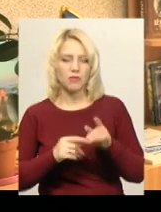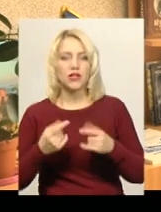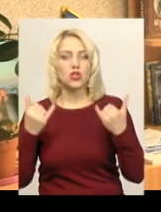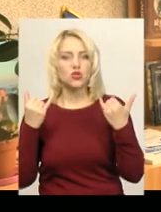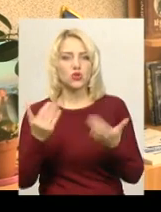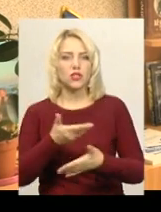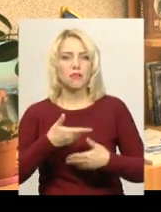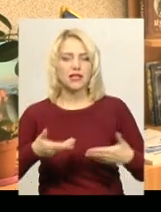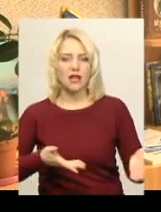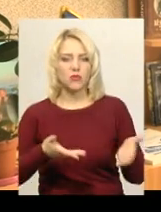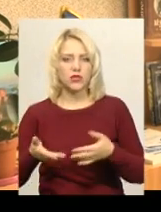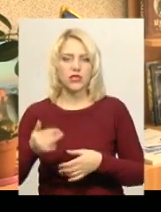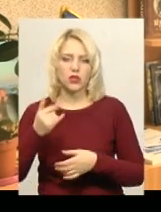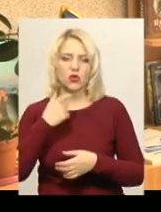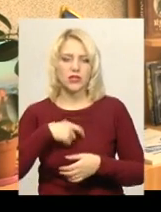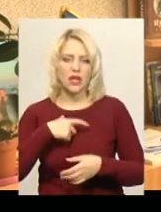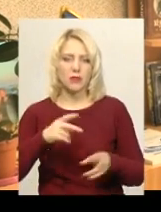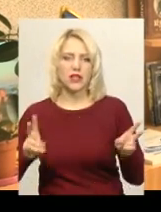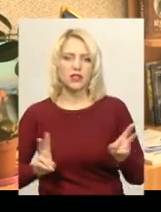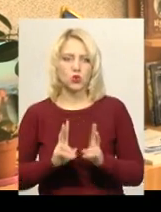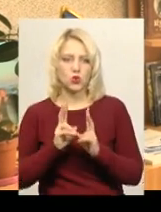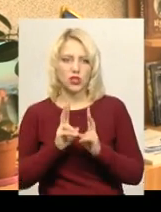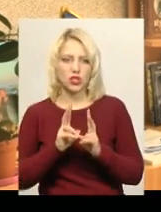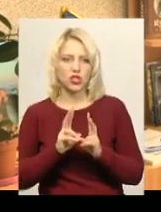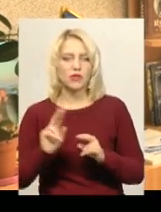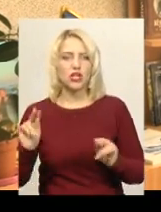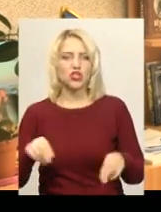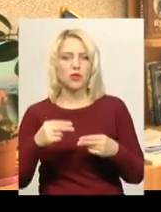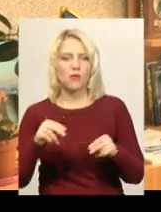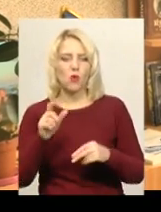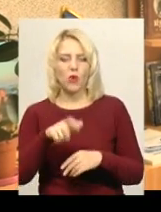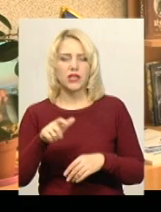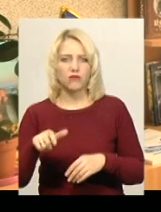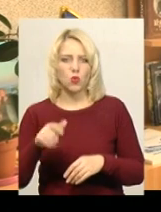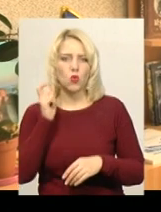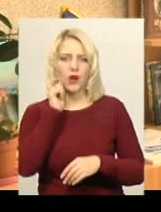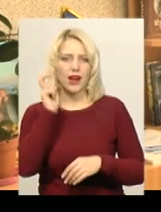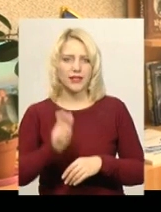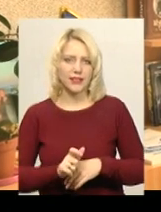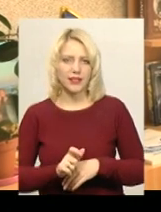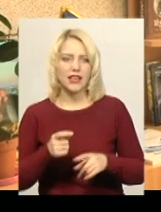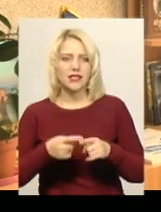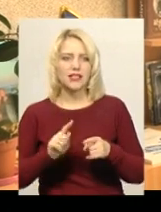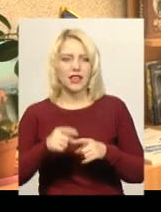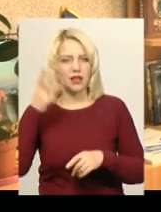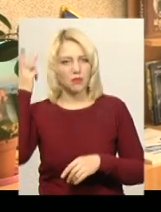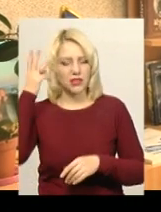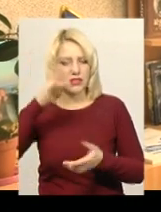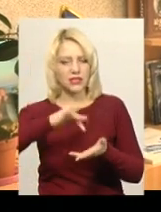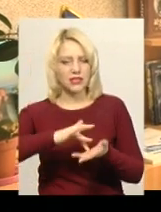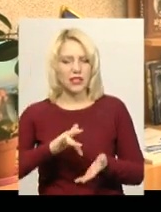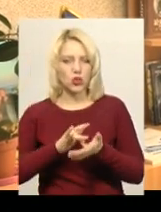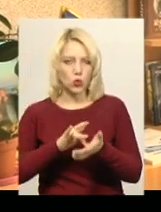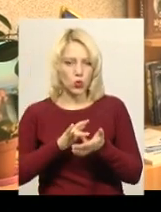Сьогодні ми запросили до себе на зустріч чемпіонів України. Це Хмельницький центр